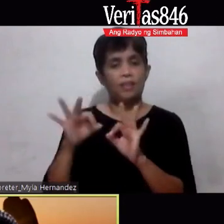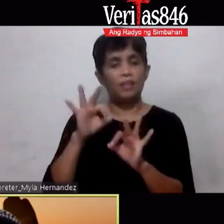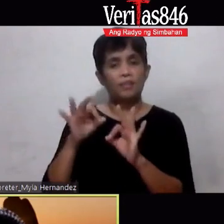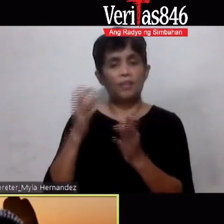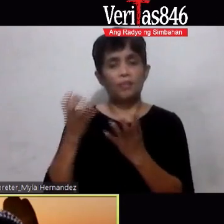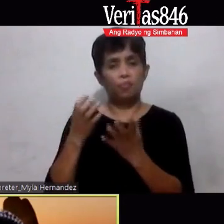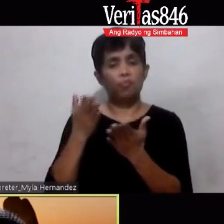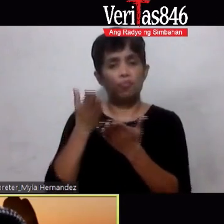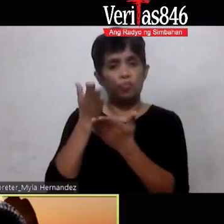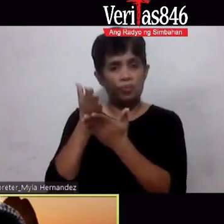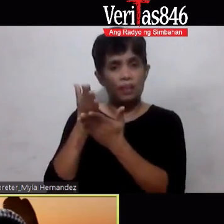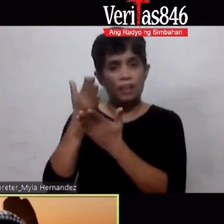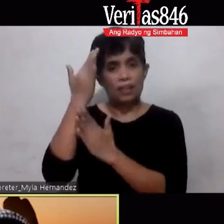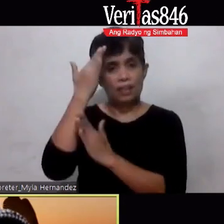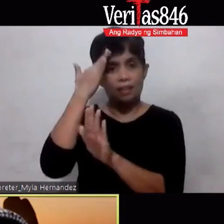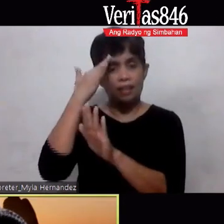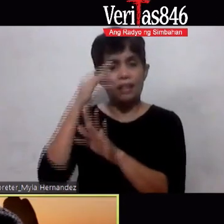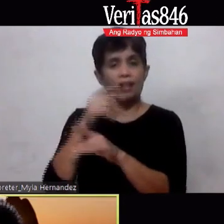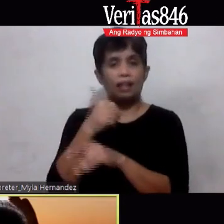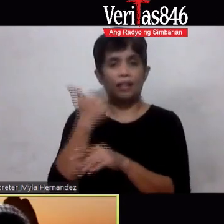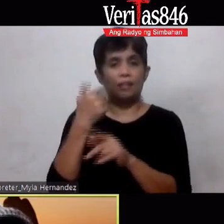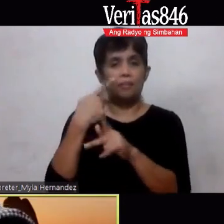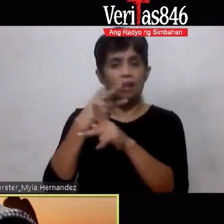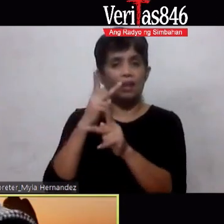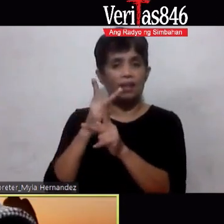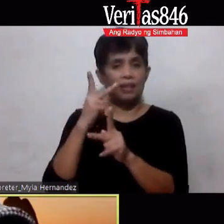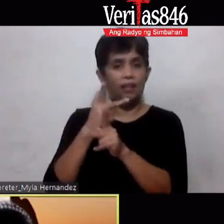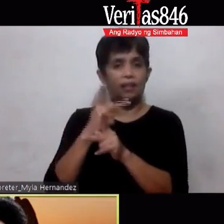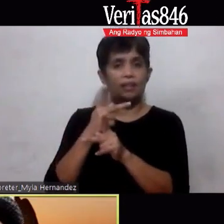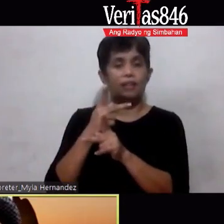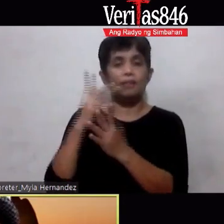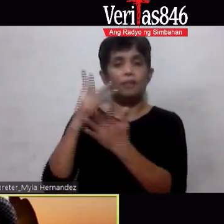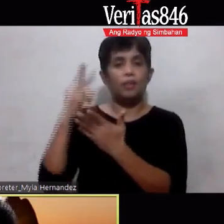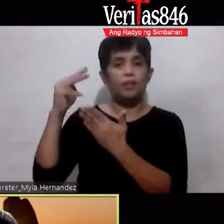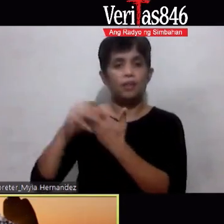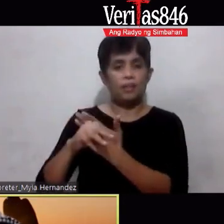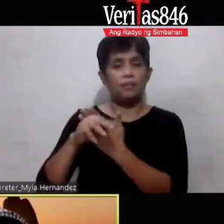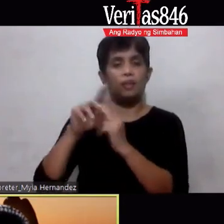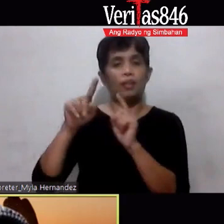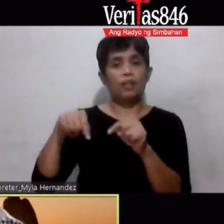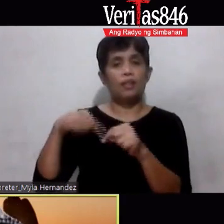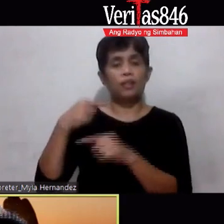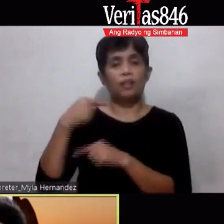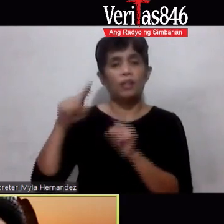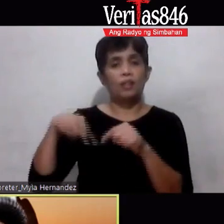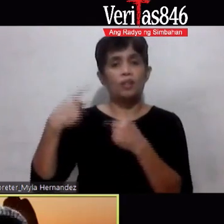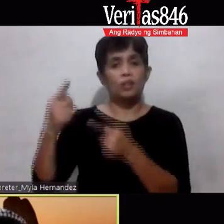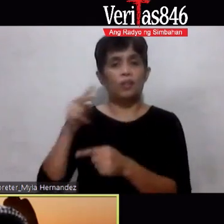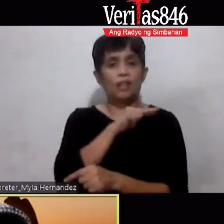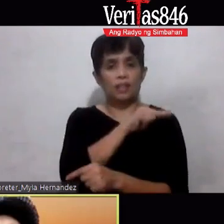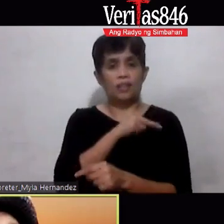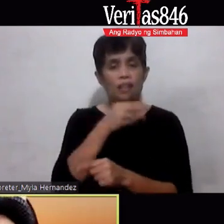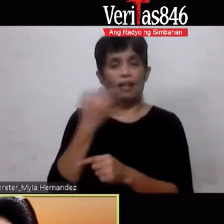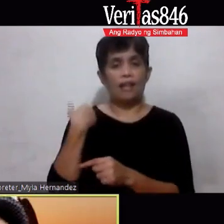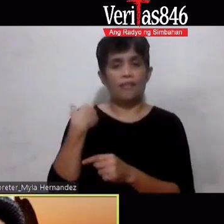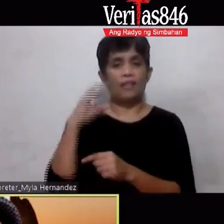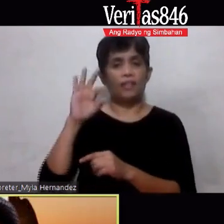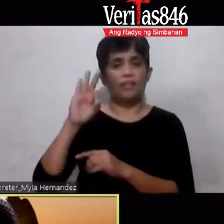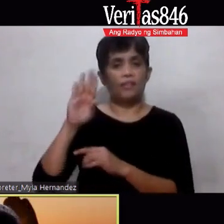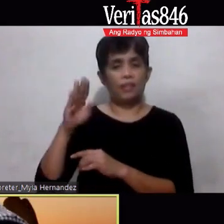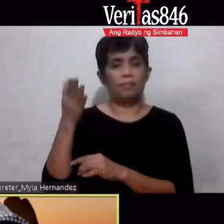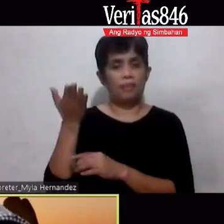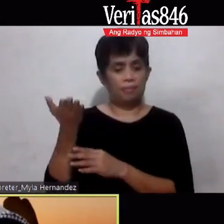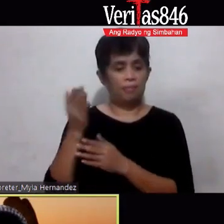maalamin ang iba pa mga produkto at iba pa mga programa ng ating Go Natural nandyan na po sa facebook akitang nyo lang po yung